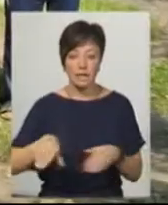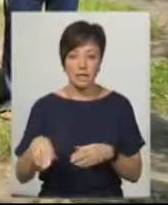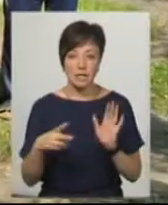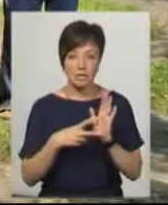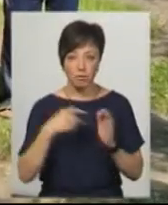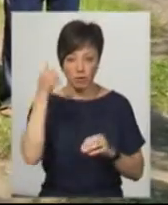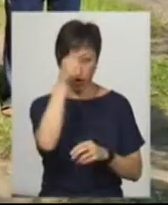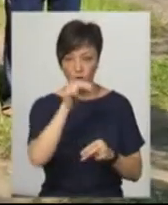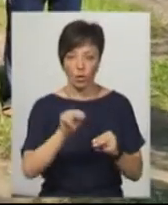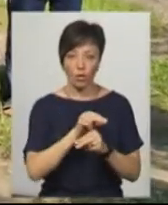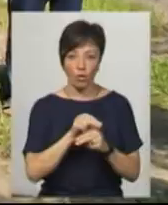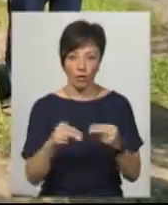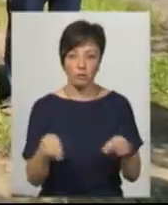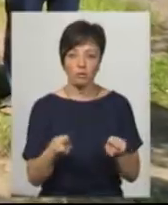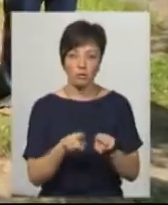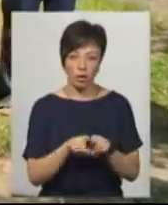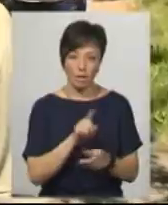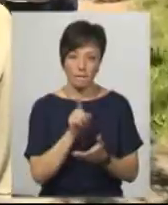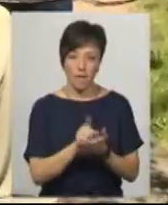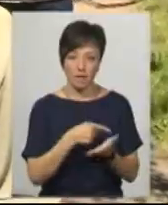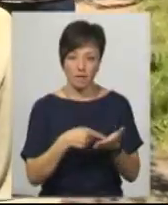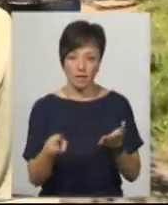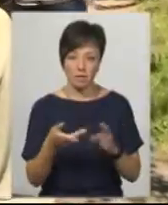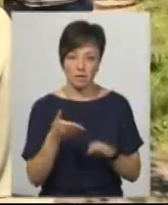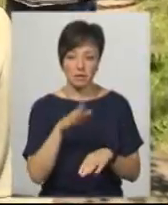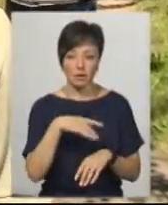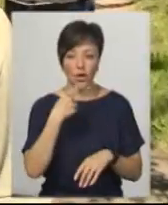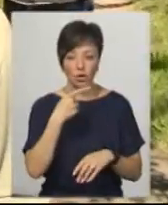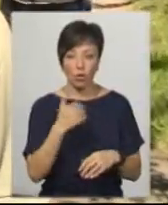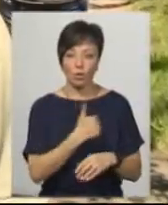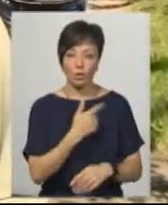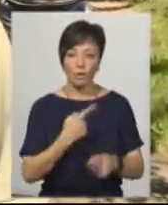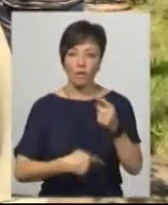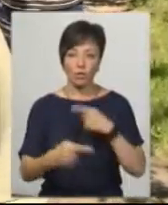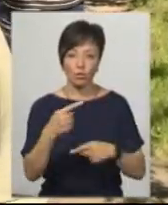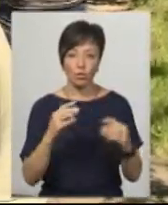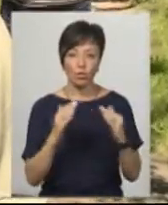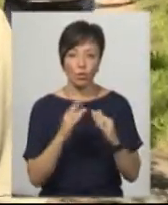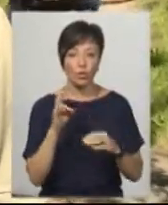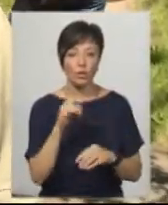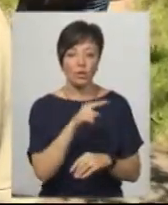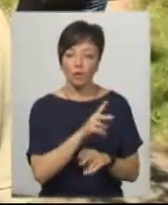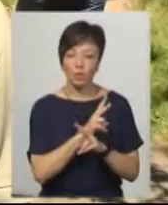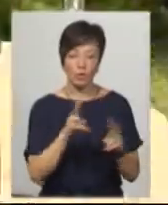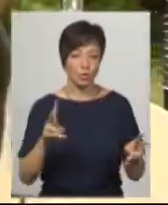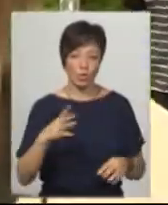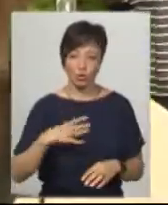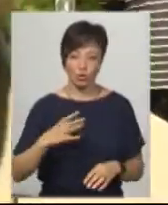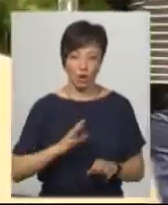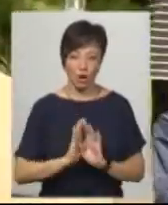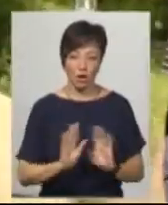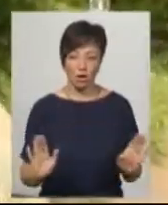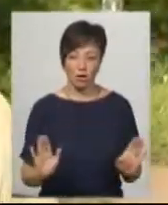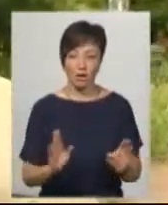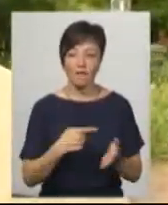семирічного лікування його також мали б виписати. Петро каже, хоче повернутися додому, але там його ніхто не чекає. Як